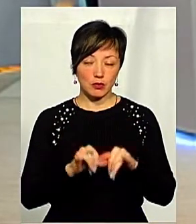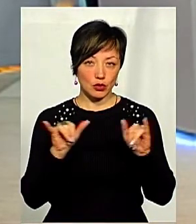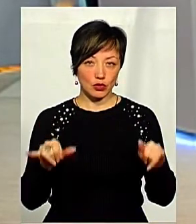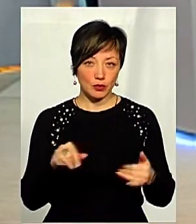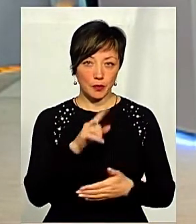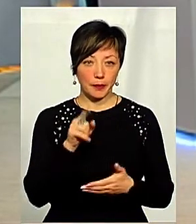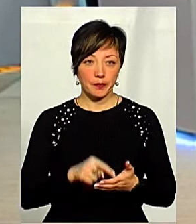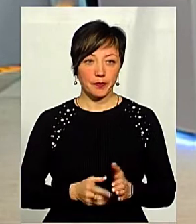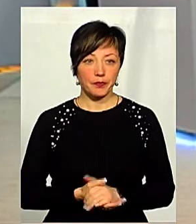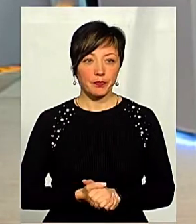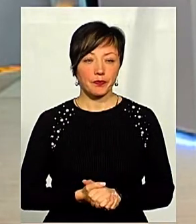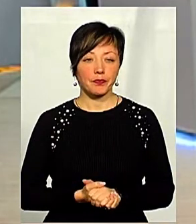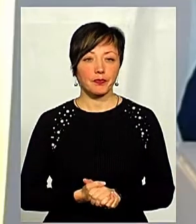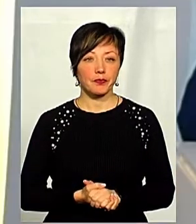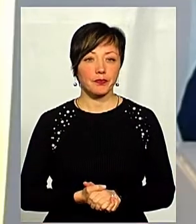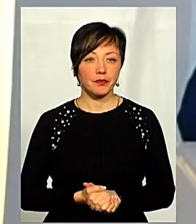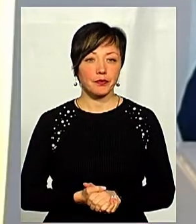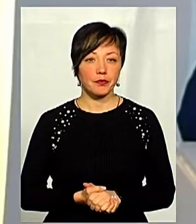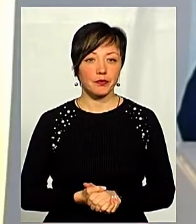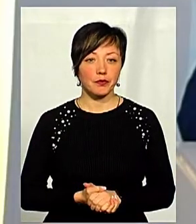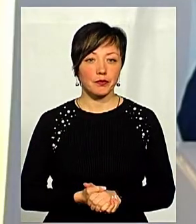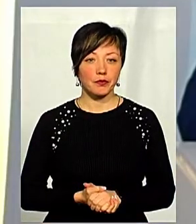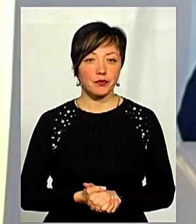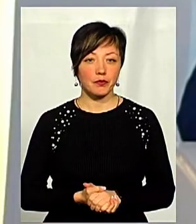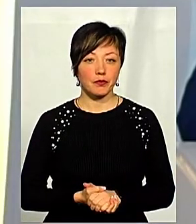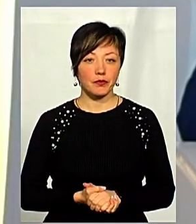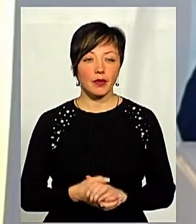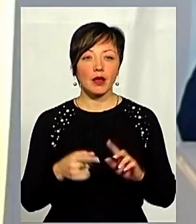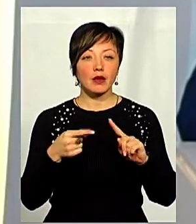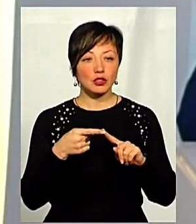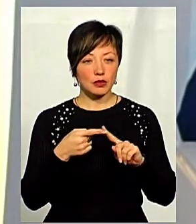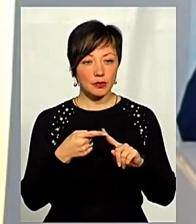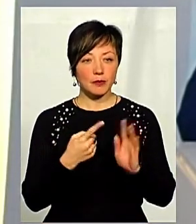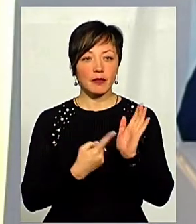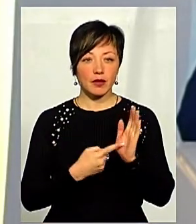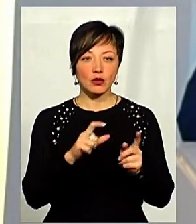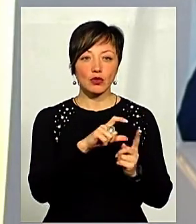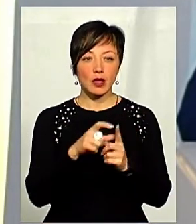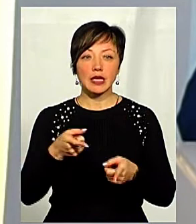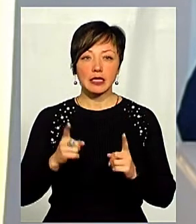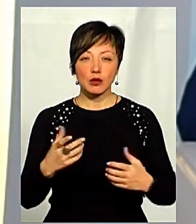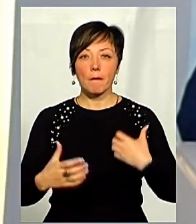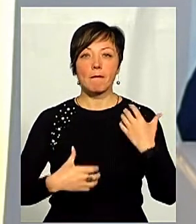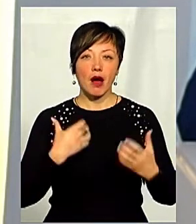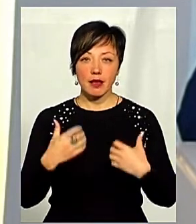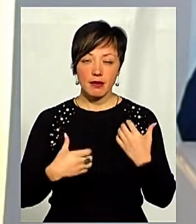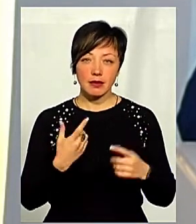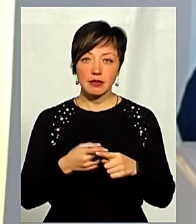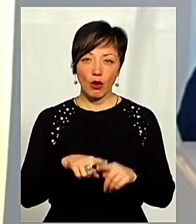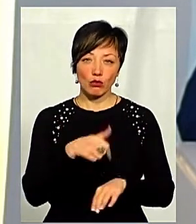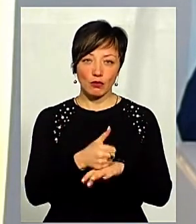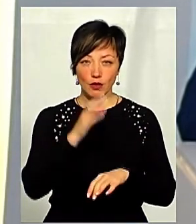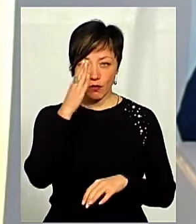більше. По-перше, я хочу ще раз підтвердити свої слова і сказати, що дійсно паніка – це основний ворог.